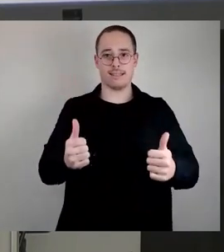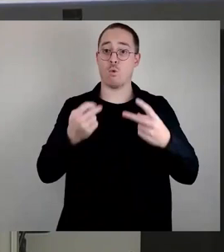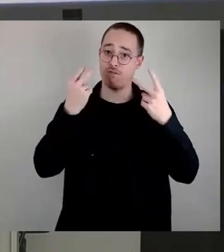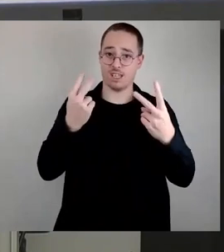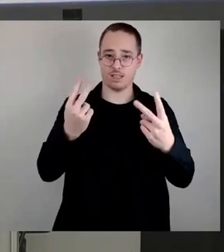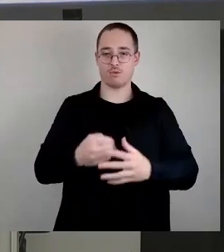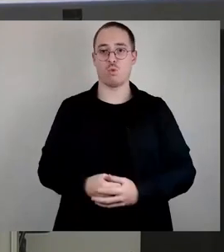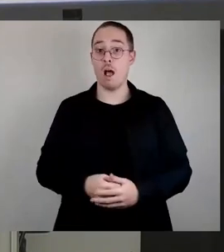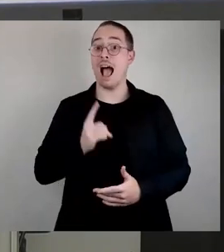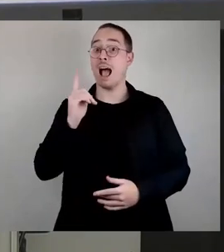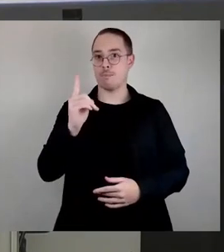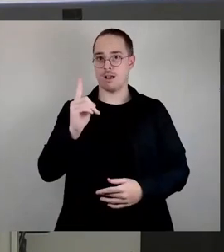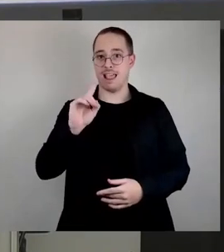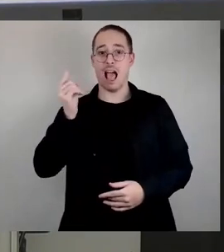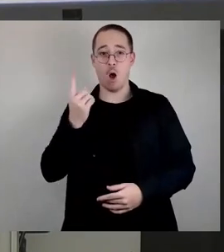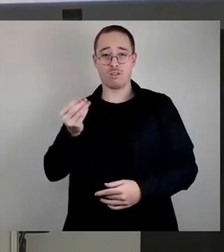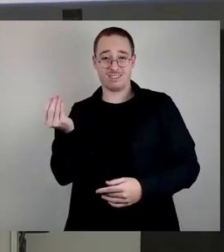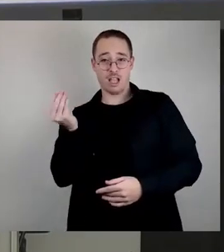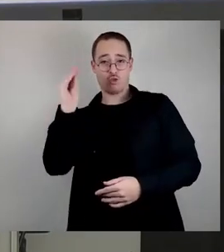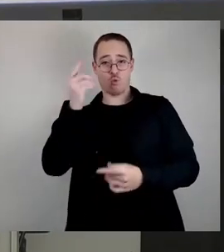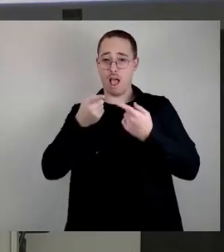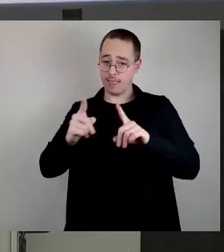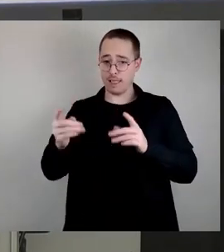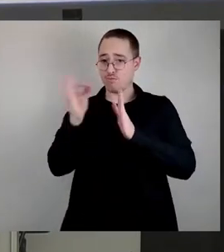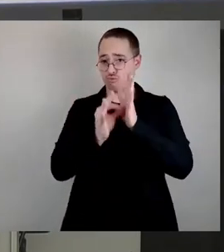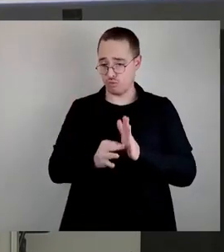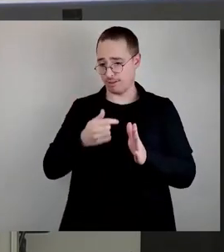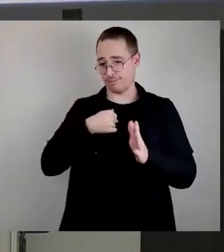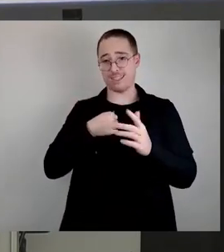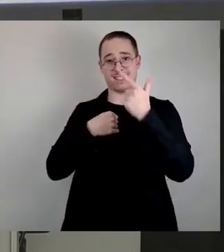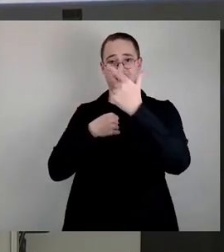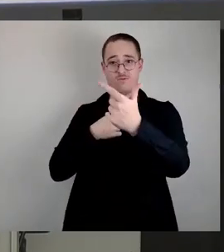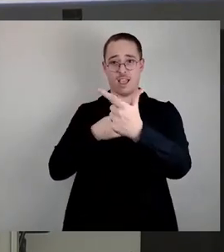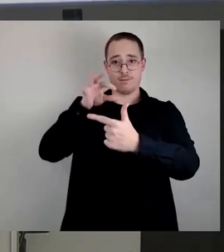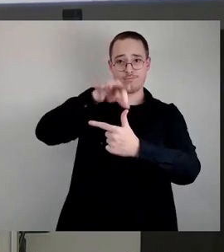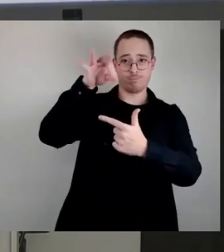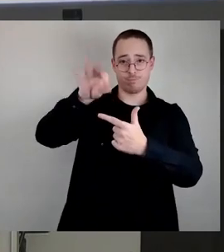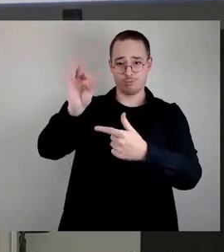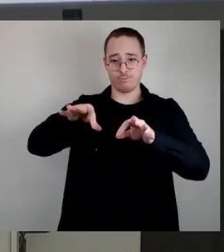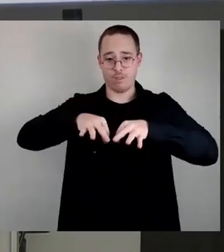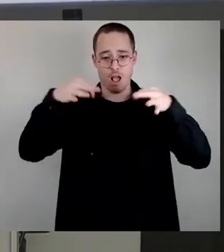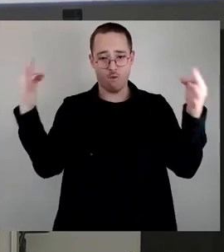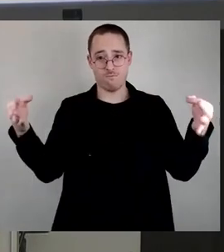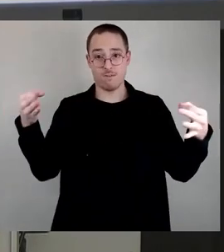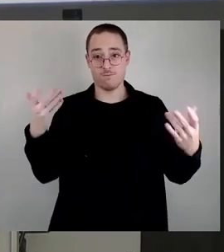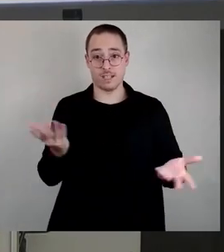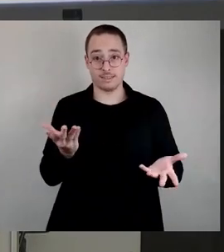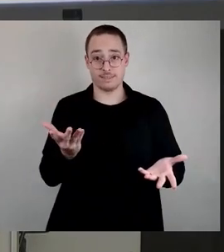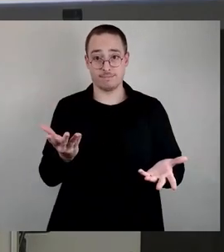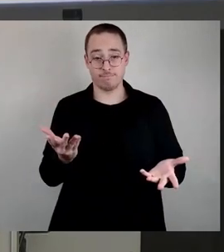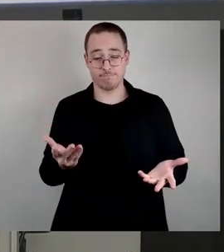dazu beschlossen. Ich möchte auf zwei Punkte eingehen, die, glaube ich, sehr wichtig sind. Nämlich die